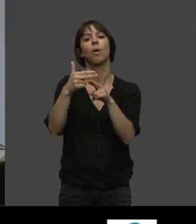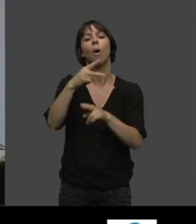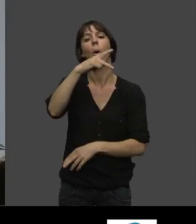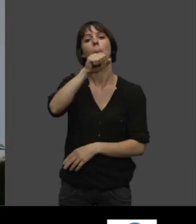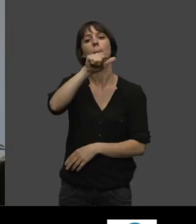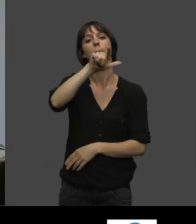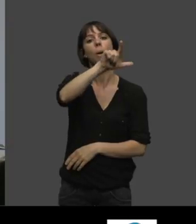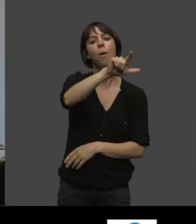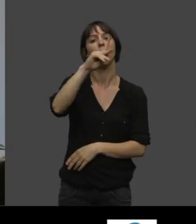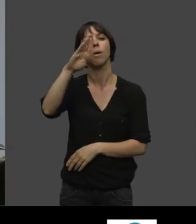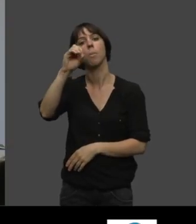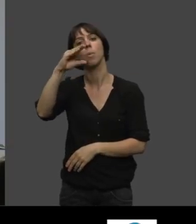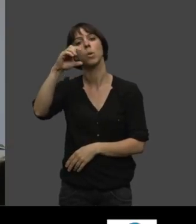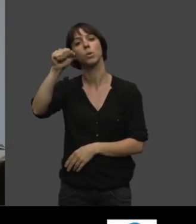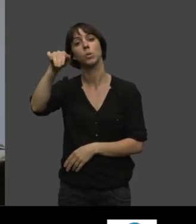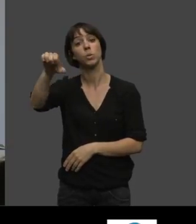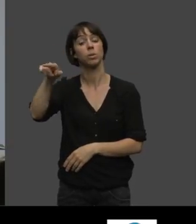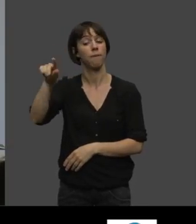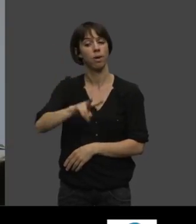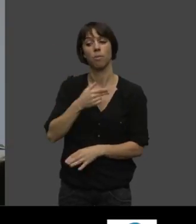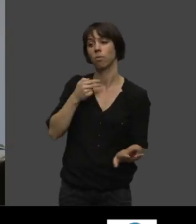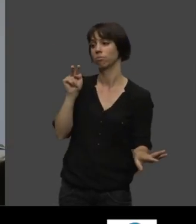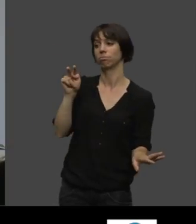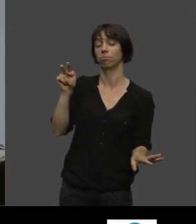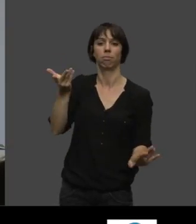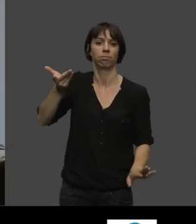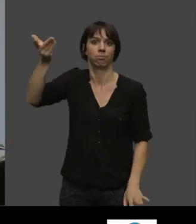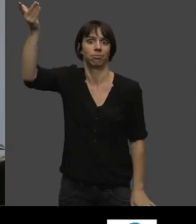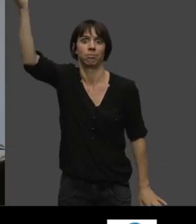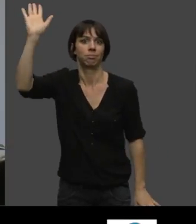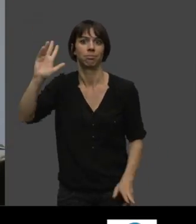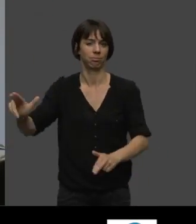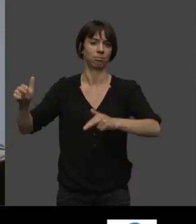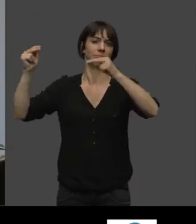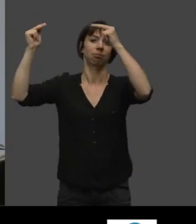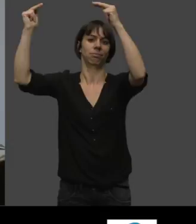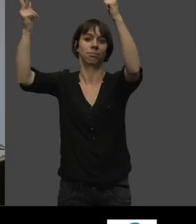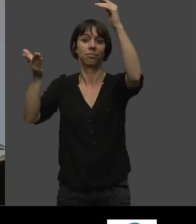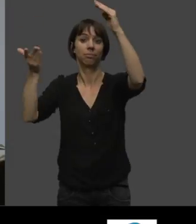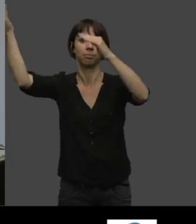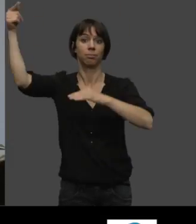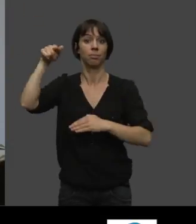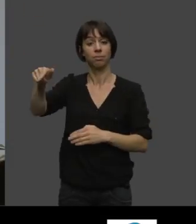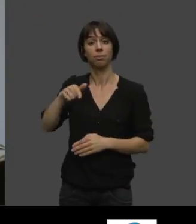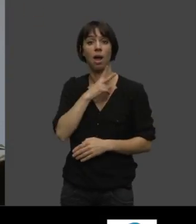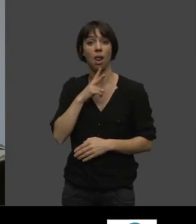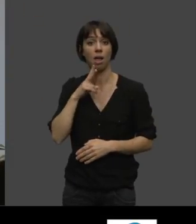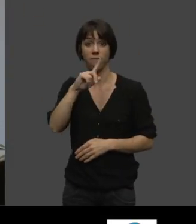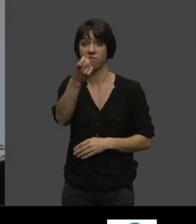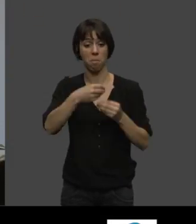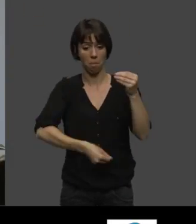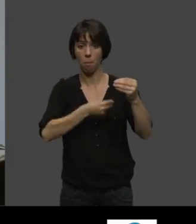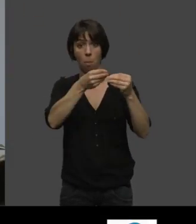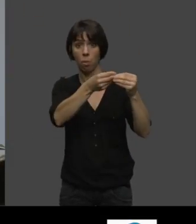le top niveau de ce qui se fait. Et alors, tous les... Donc, ils ont des élèves du monde entier. Et tous les ans,